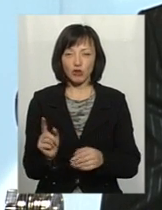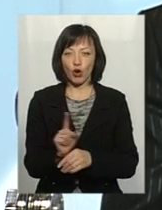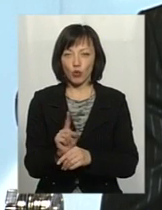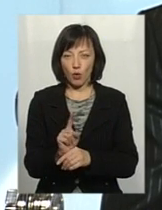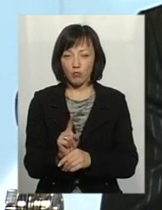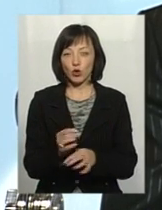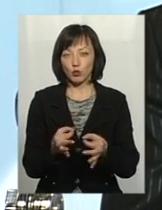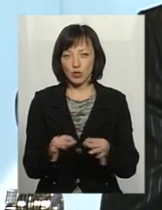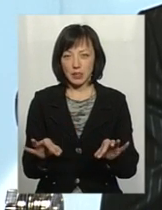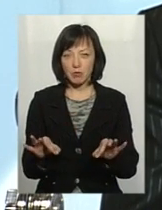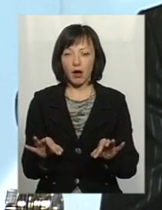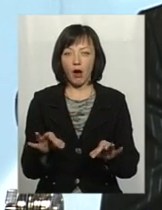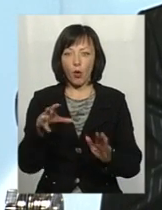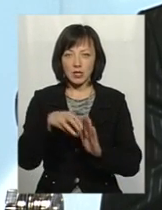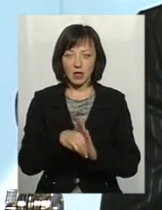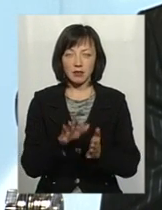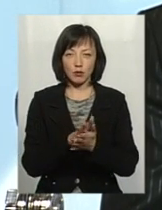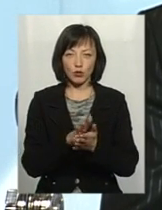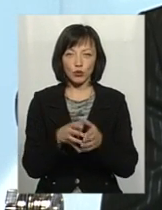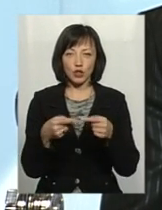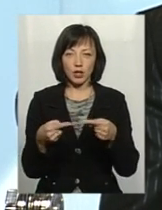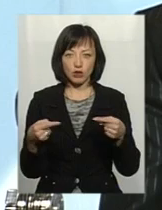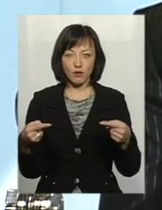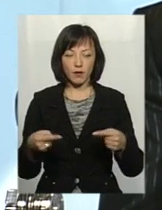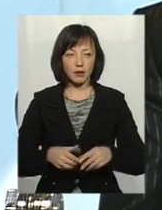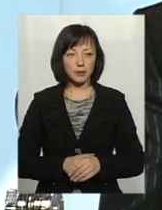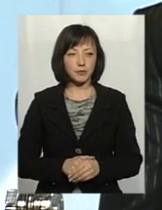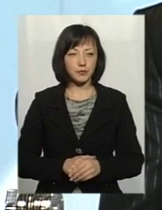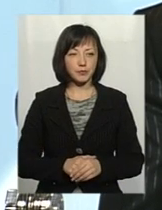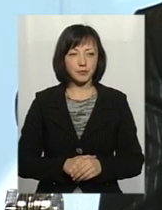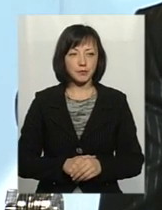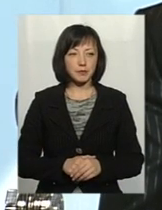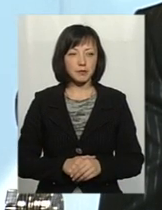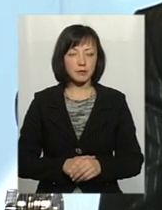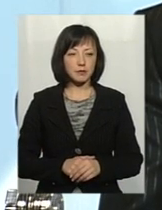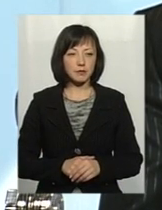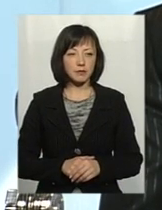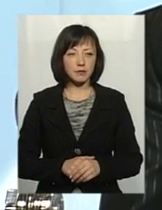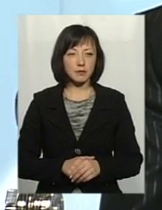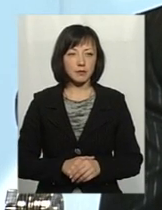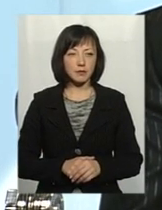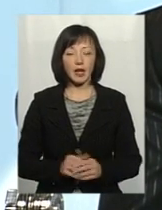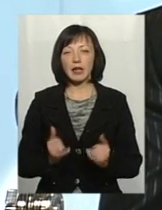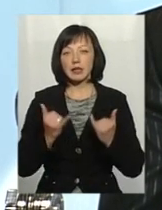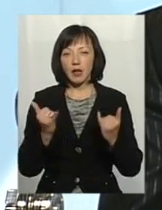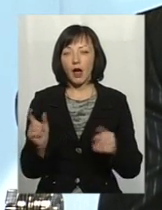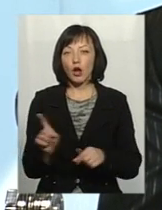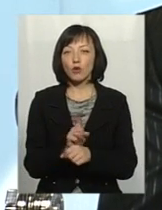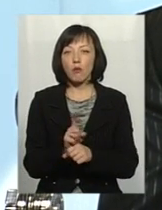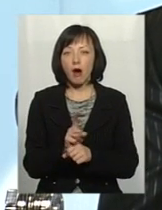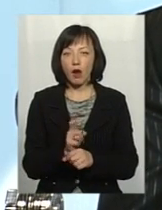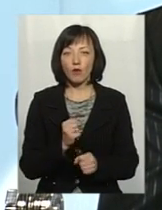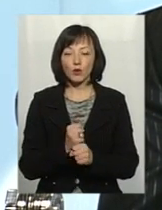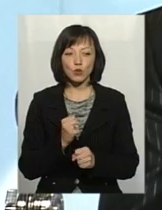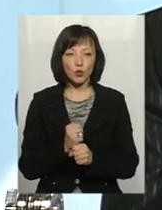гранично допустимої концентрації забруднюючих речовин. Для нормального функціонування